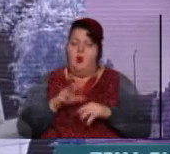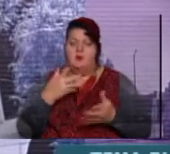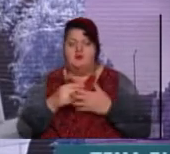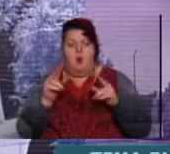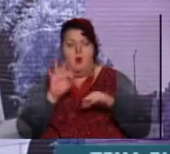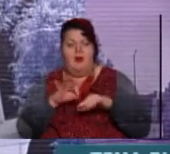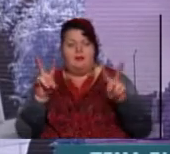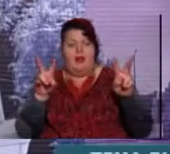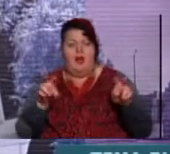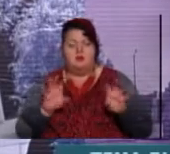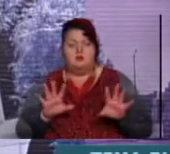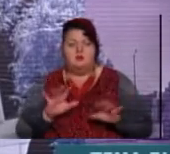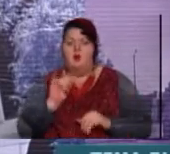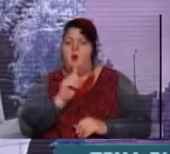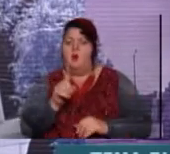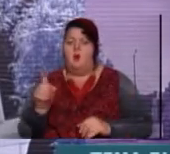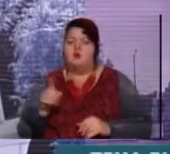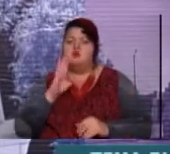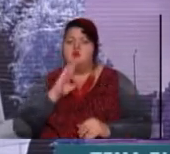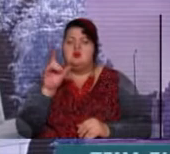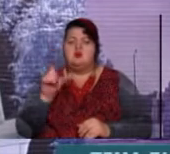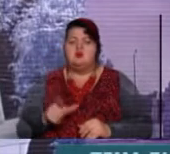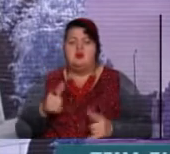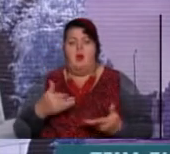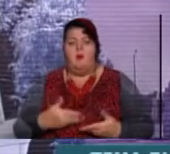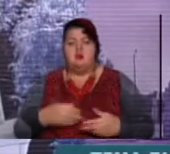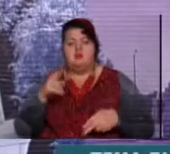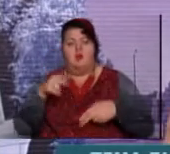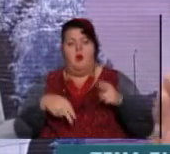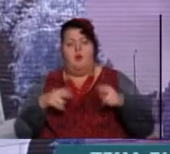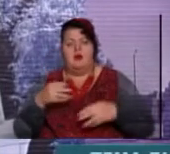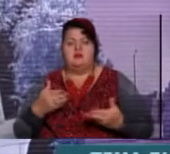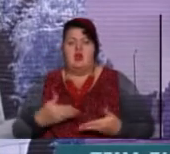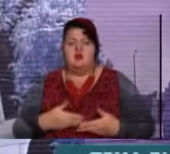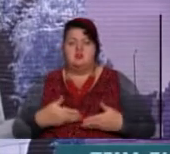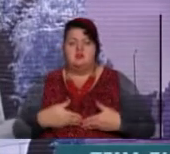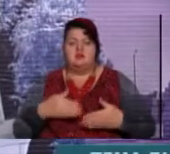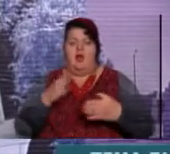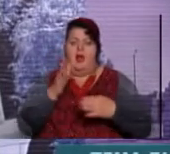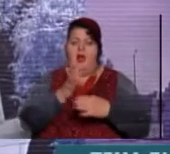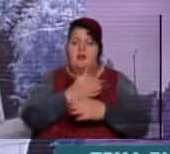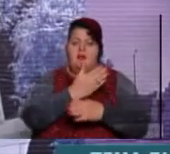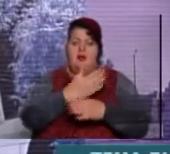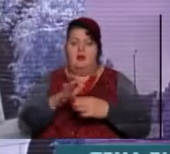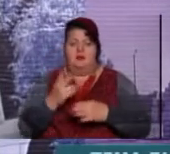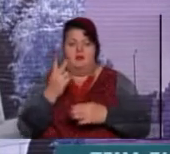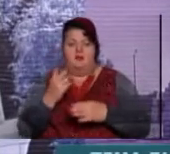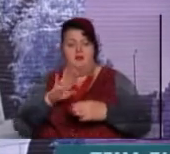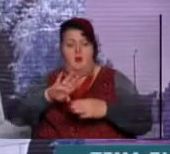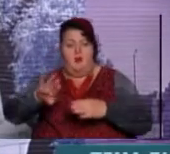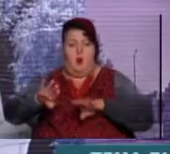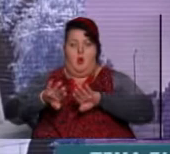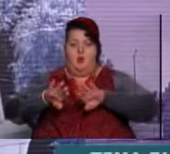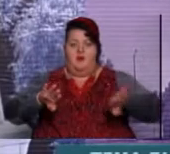діагнозу? Значить, у кожної жінки, яка пережила операцію, життя ділиться на дві половини.